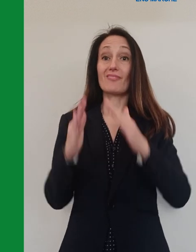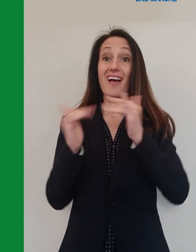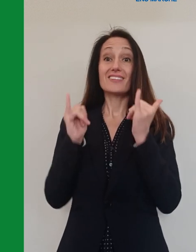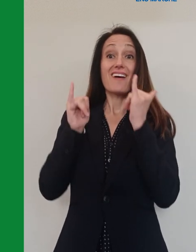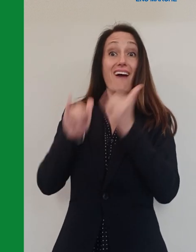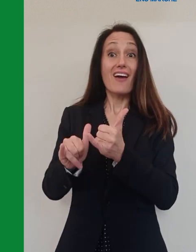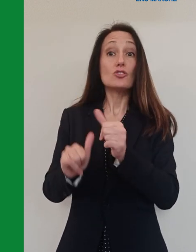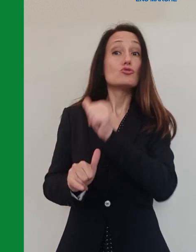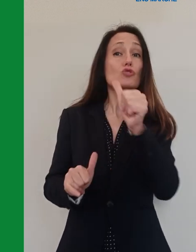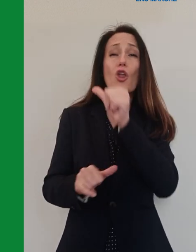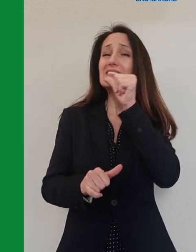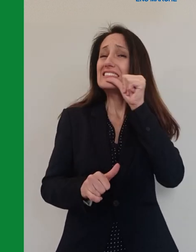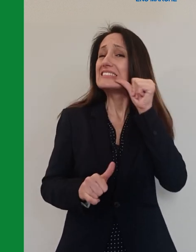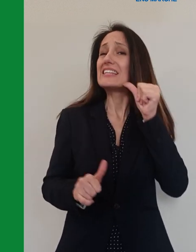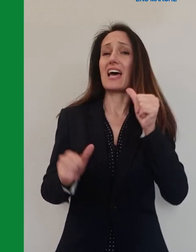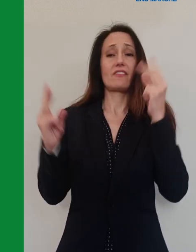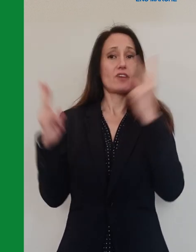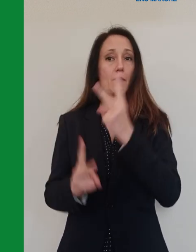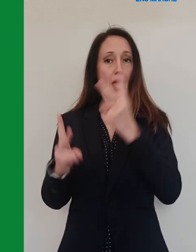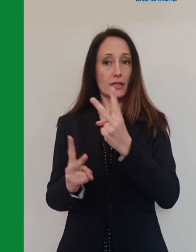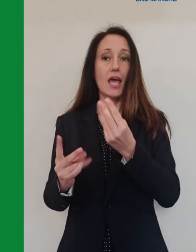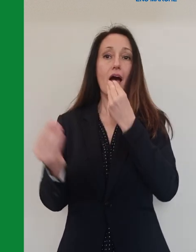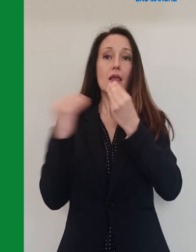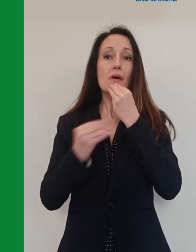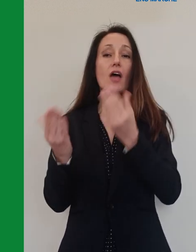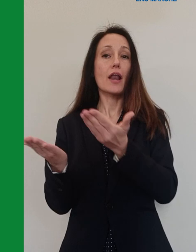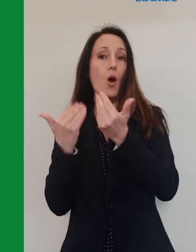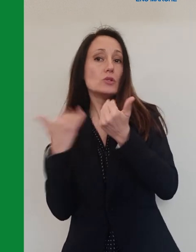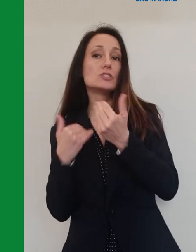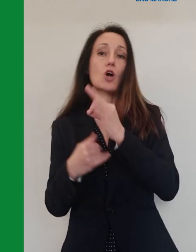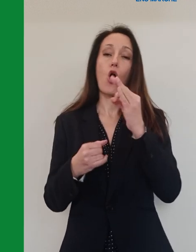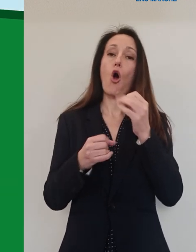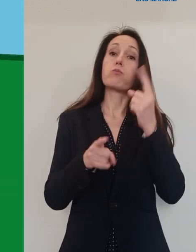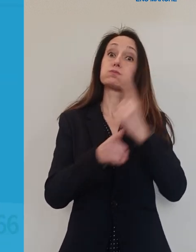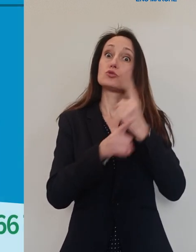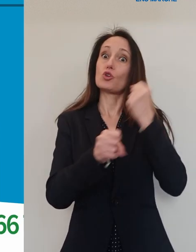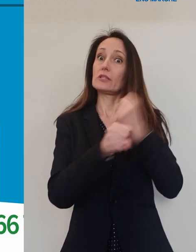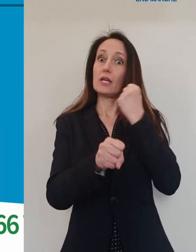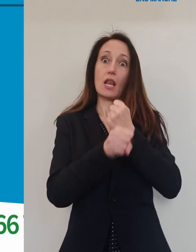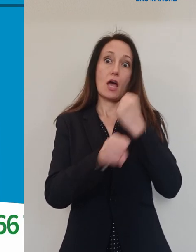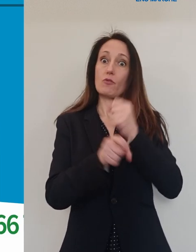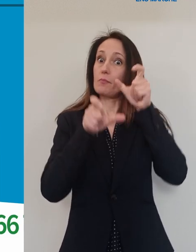alimentari, comprovate esigenze lavorative e condizioni di necessità.